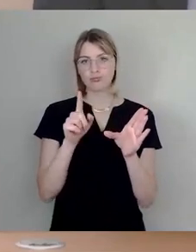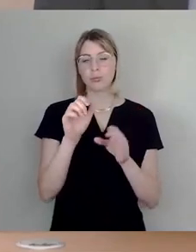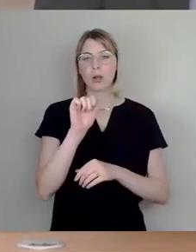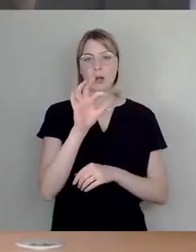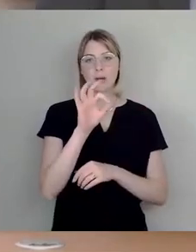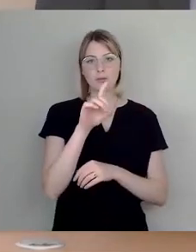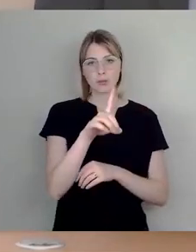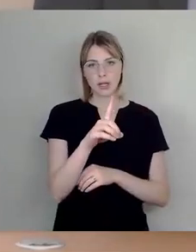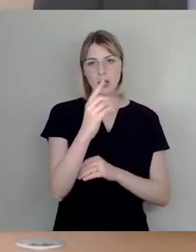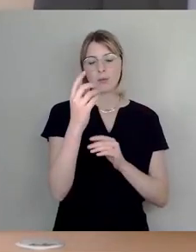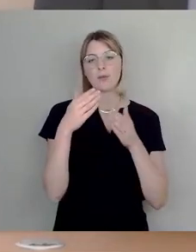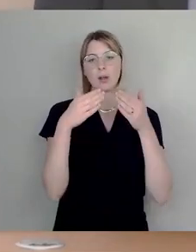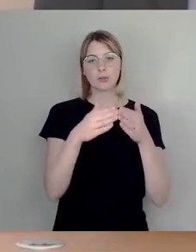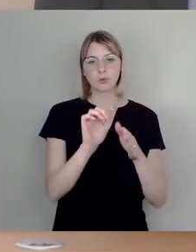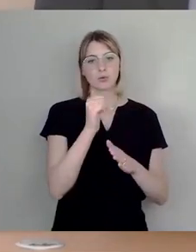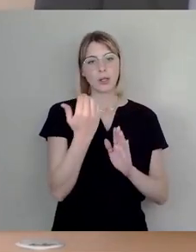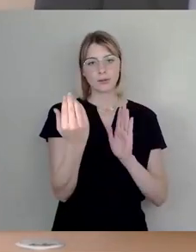zuerst dran.